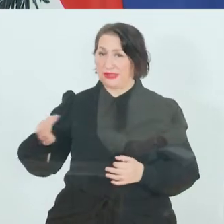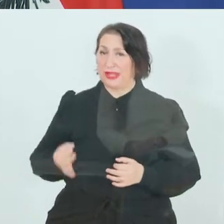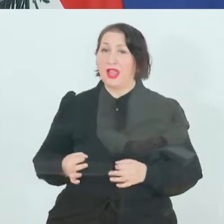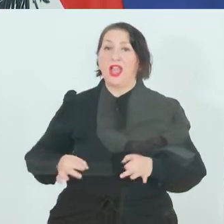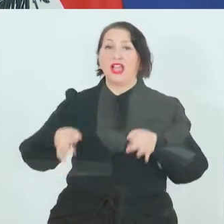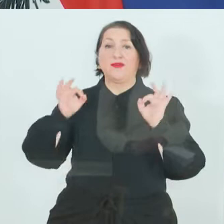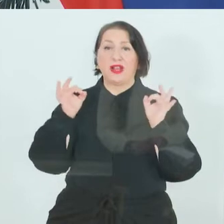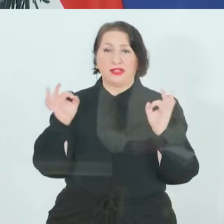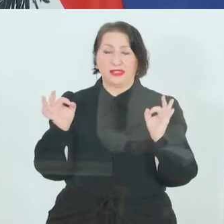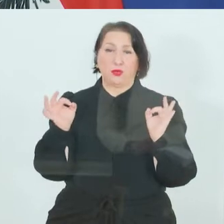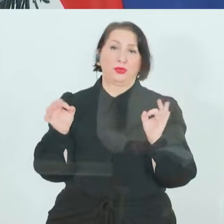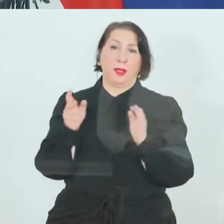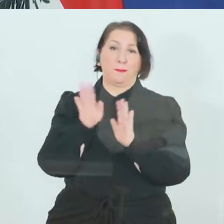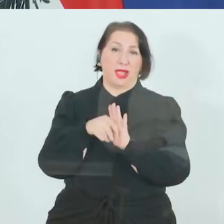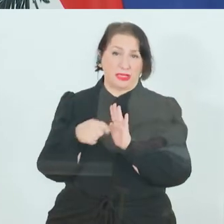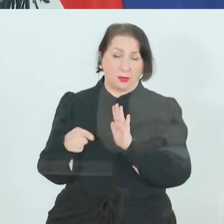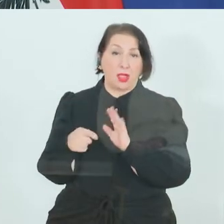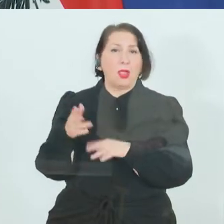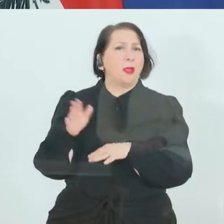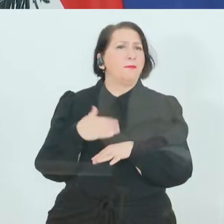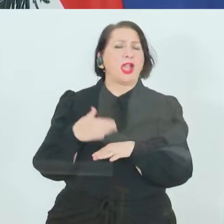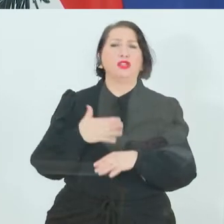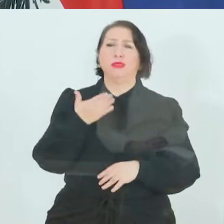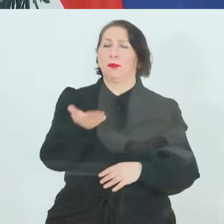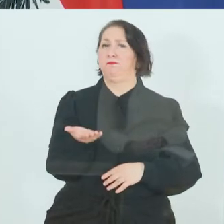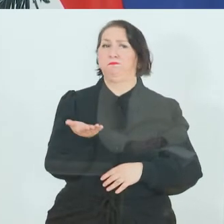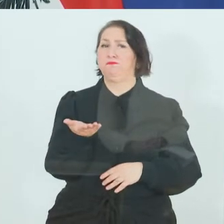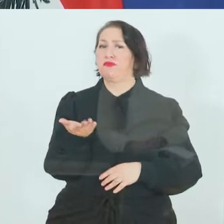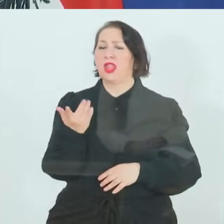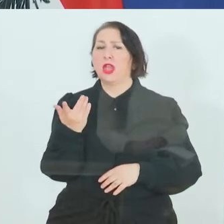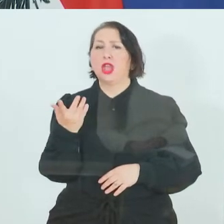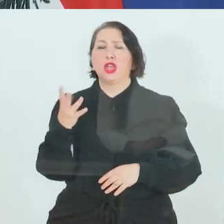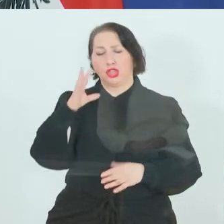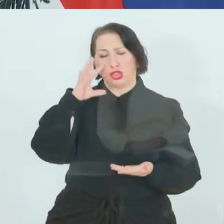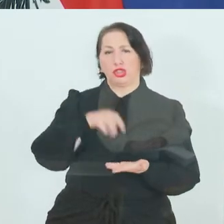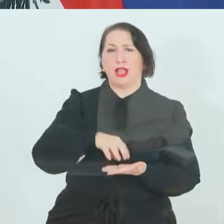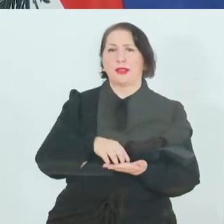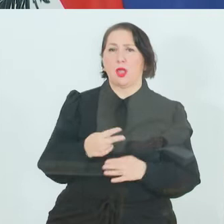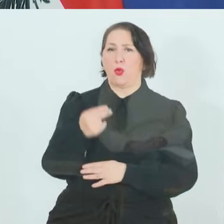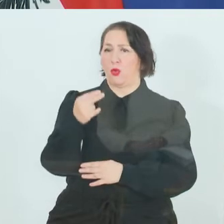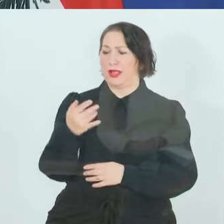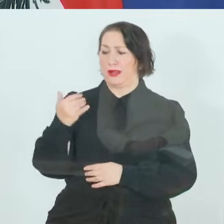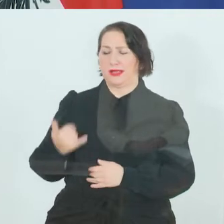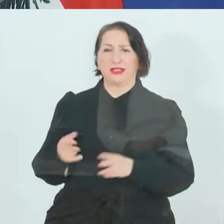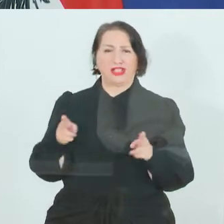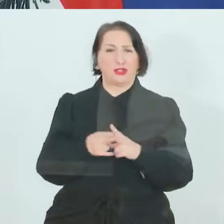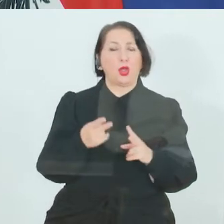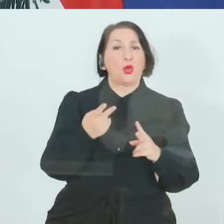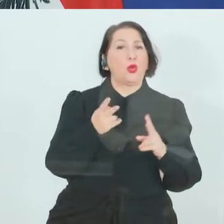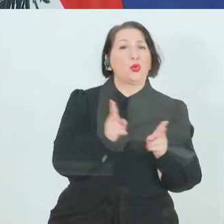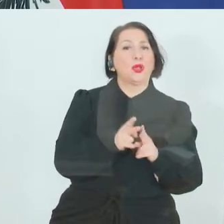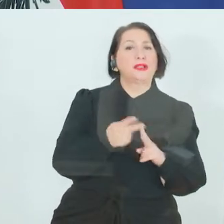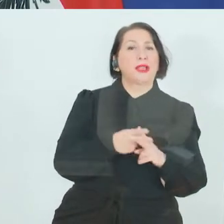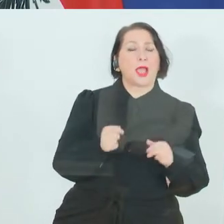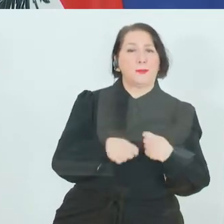bedeutet, wenn zum Beispiel ein Städtehotel jetzt in der Zwischenzeit während der Kurzarbeit die Mitarbeiterinnen